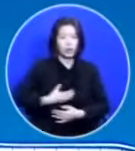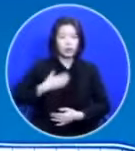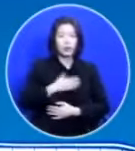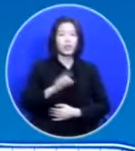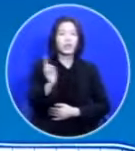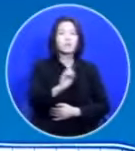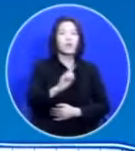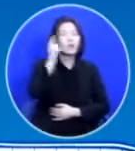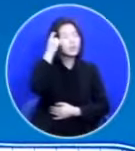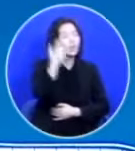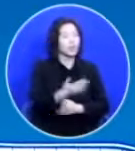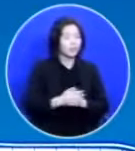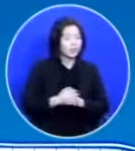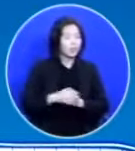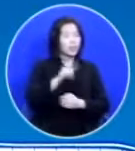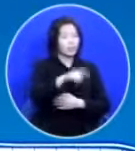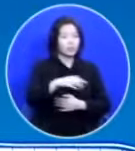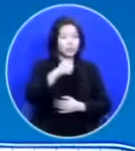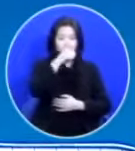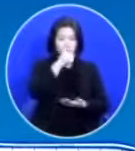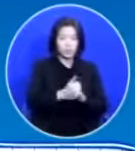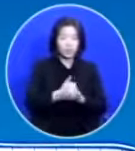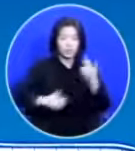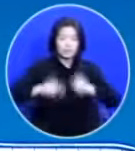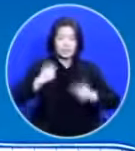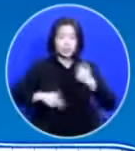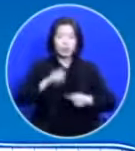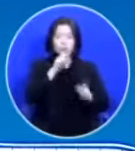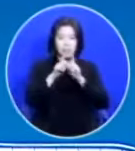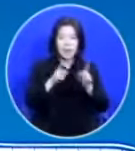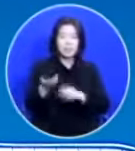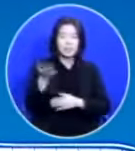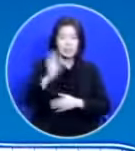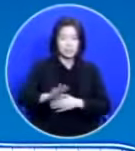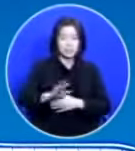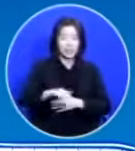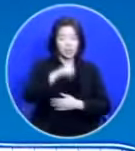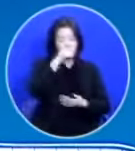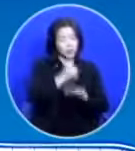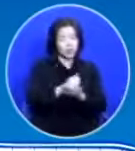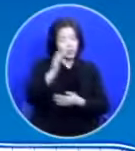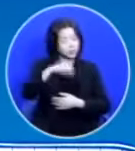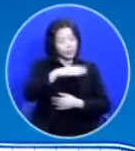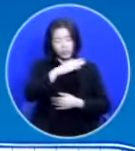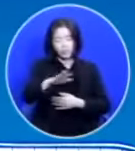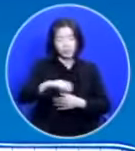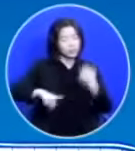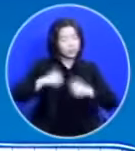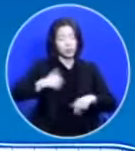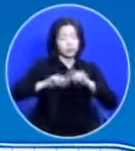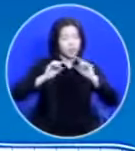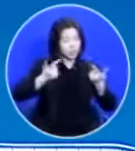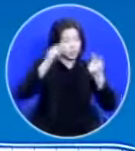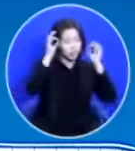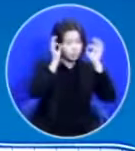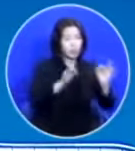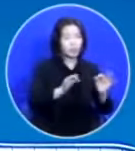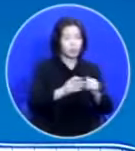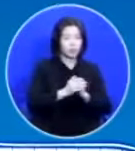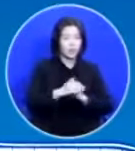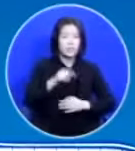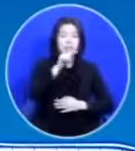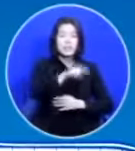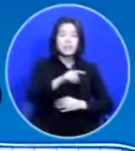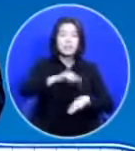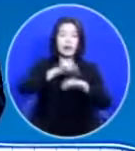너는 죄가 즐겁다고 말을 하지만 내가 보기에는 죄가 전혀 즐거워 보이지 않는다 내 마음속에